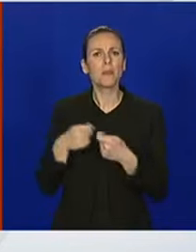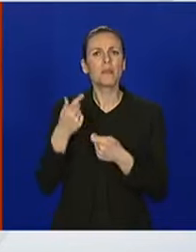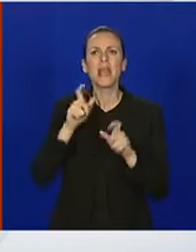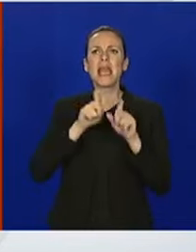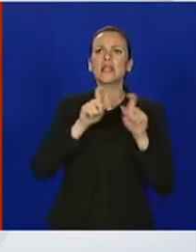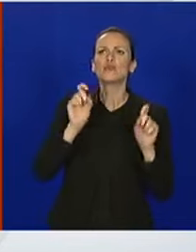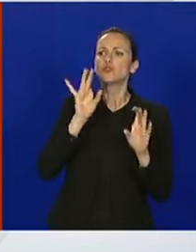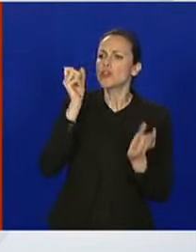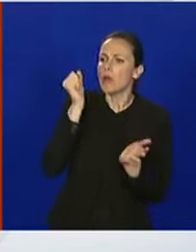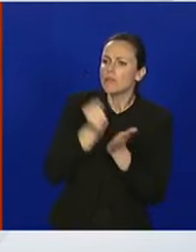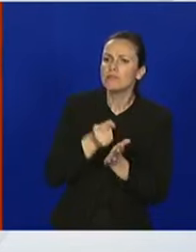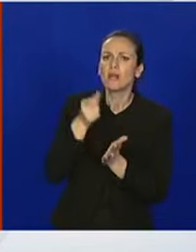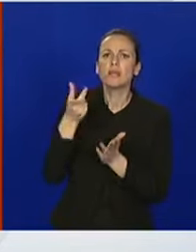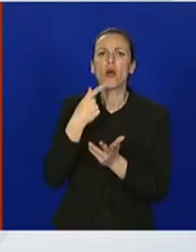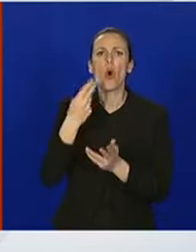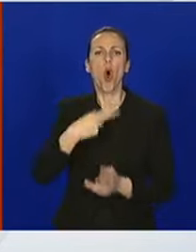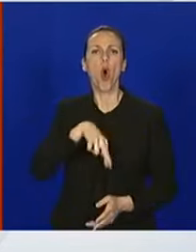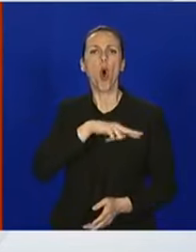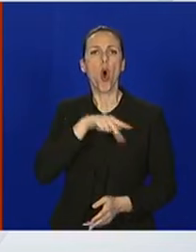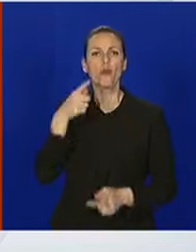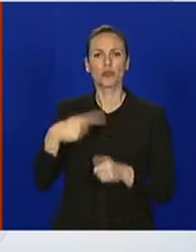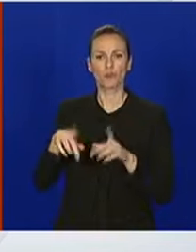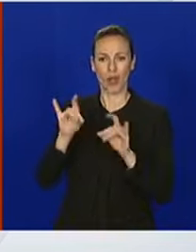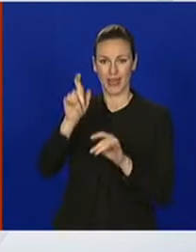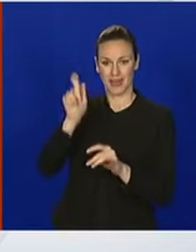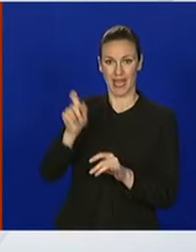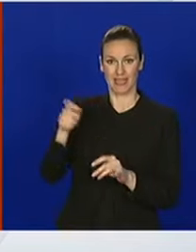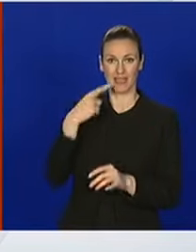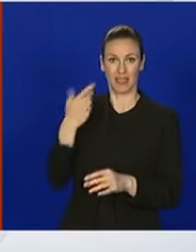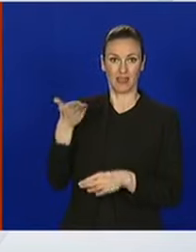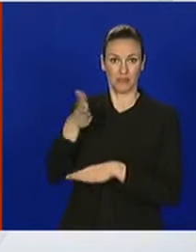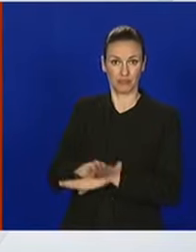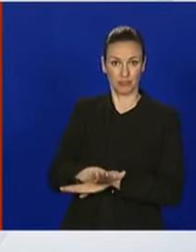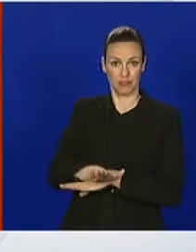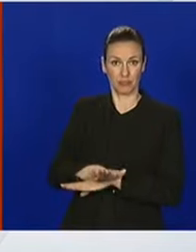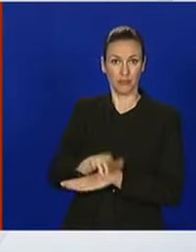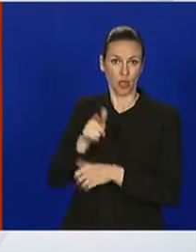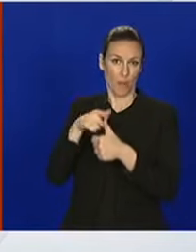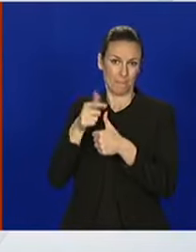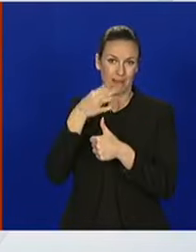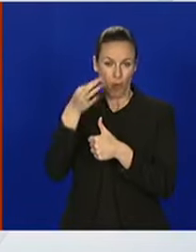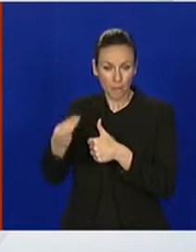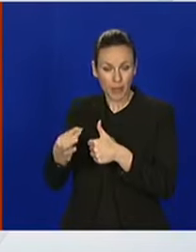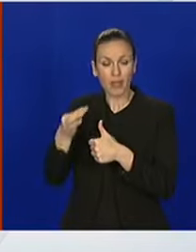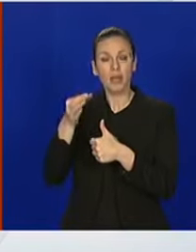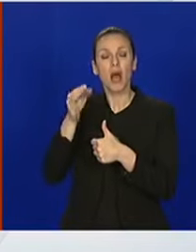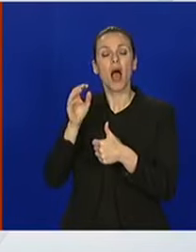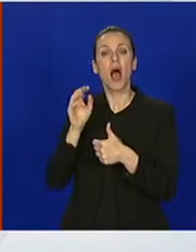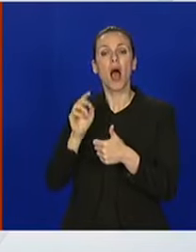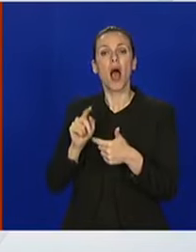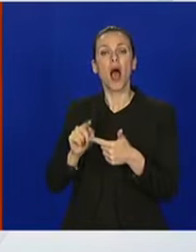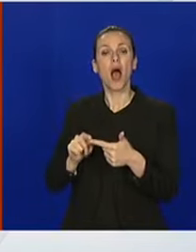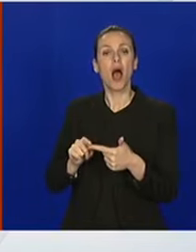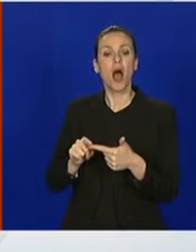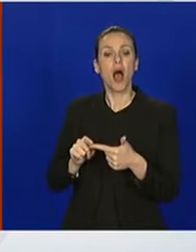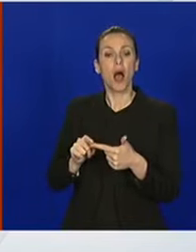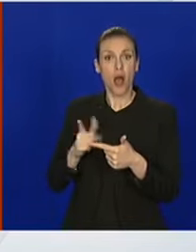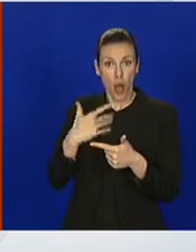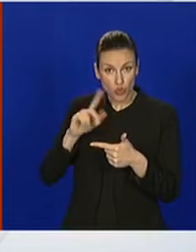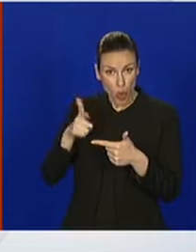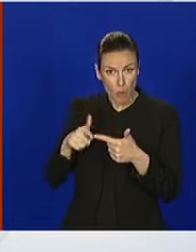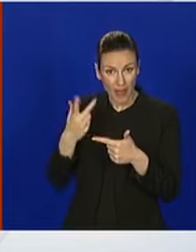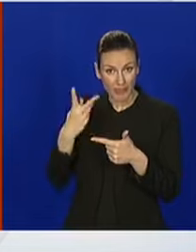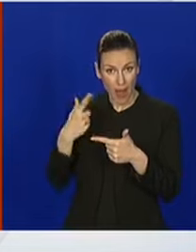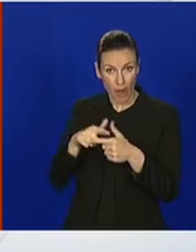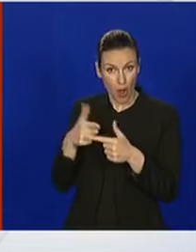utvrdile nikakvu liniju odgovornosti s obzirom da je deset ljudi umrlo. To je prvo pitanje. A, hoću postaviti oba dva pitanja